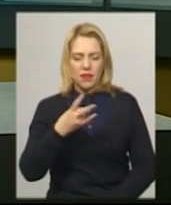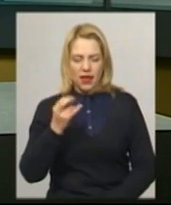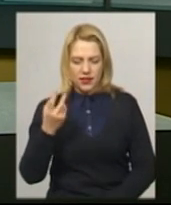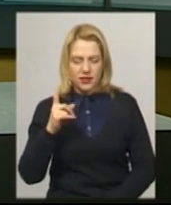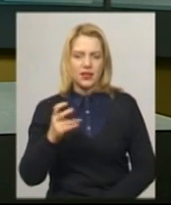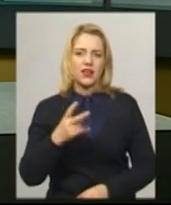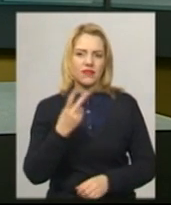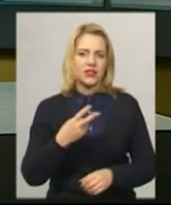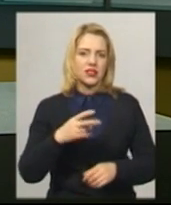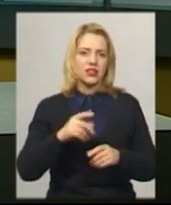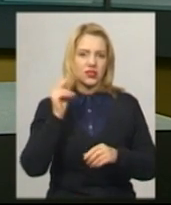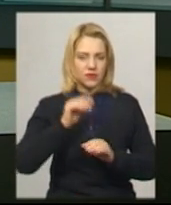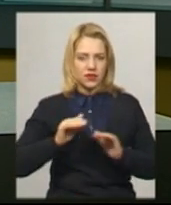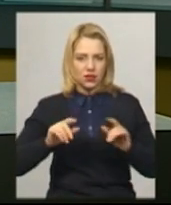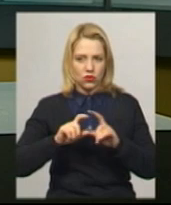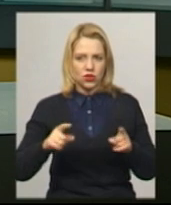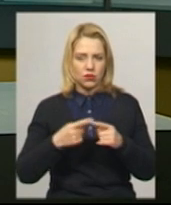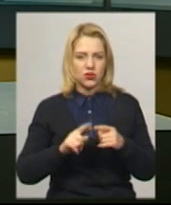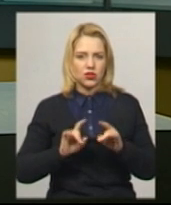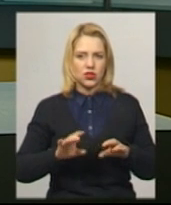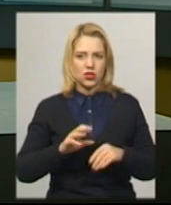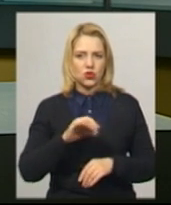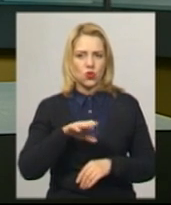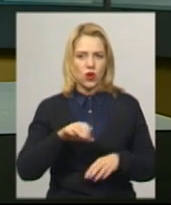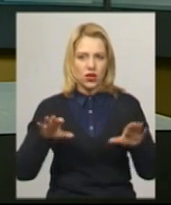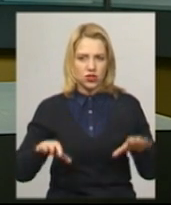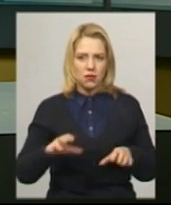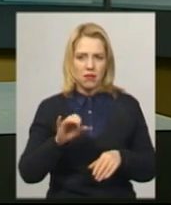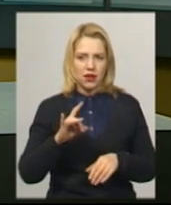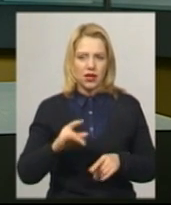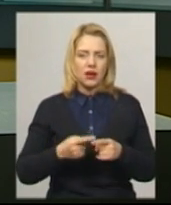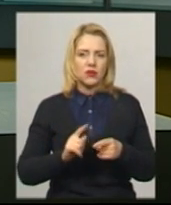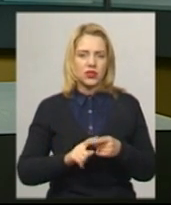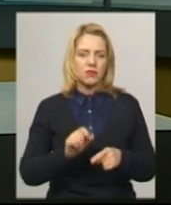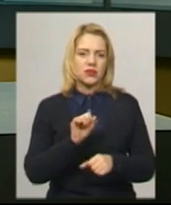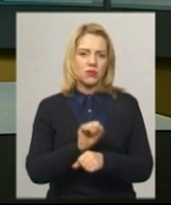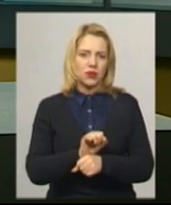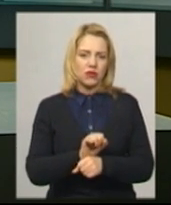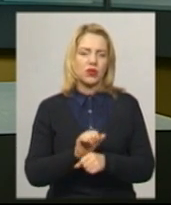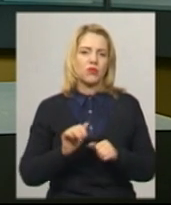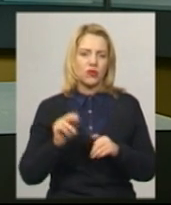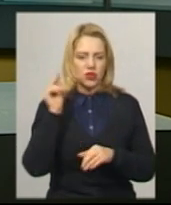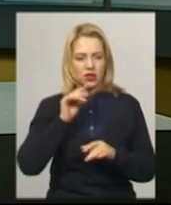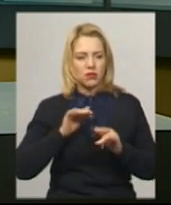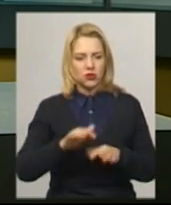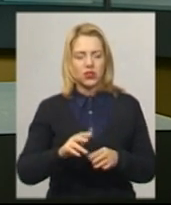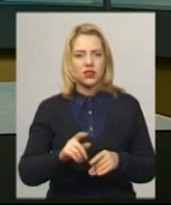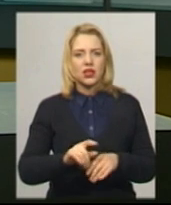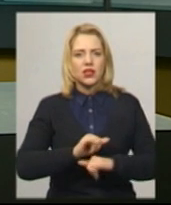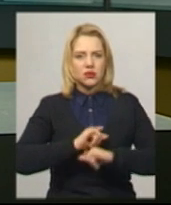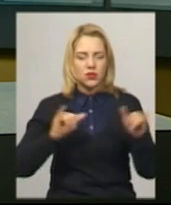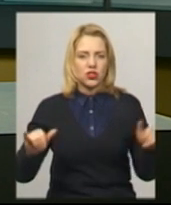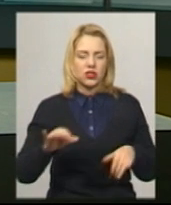це розповів заступник міського голови Василь Сукач. Призупинено навчальний процес у місті через різке збільшення хворих на грип та